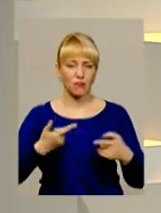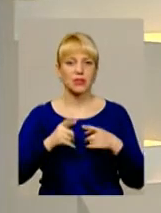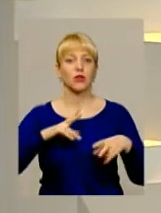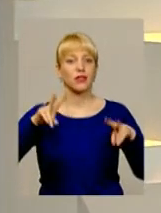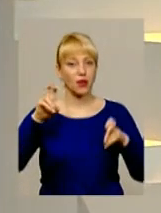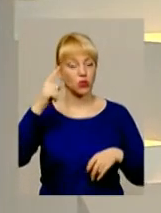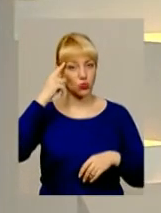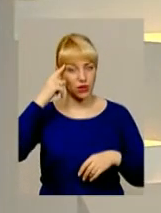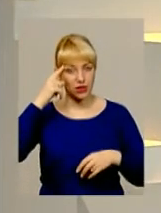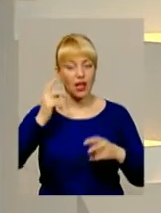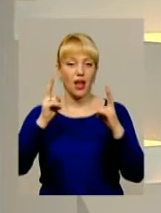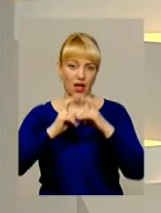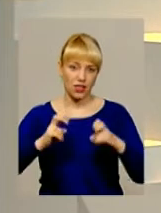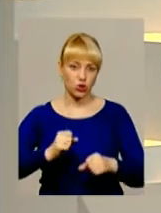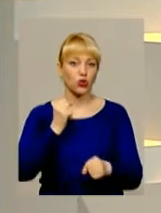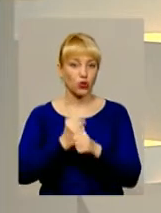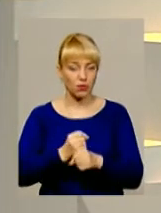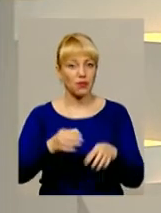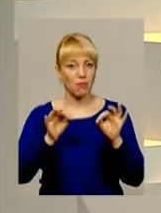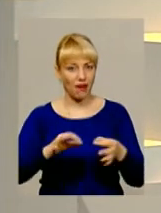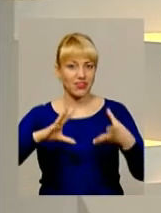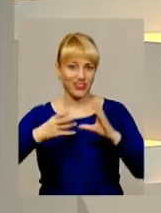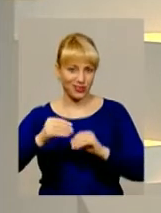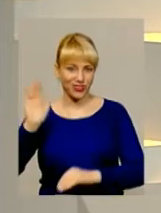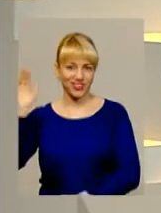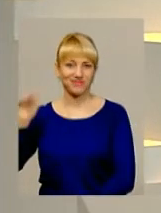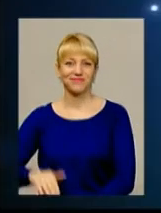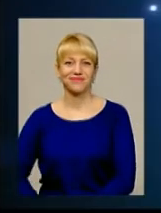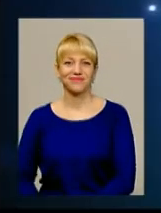тема, думайте, аналізуйте, робіть правильні висновки.